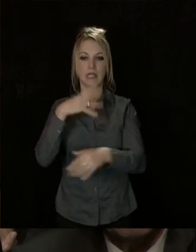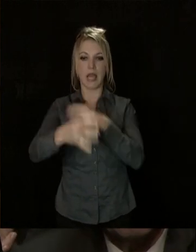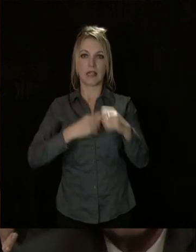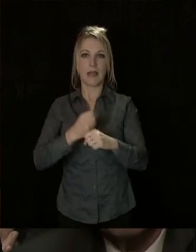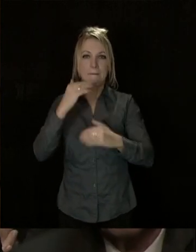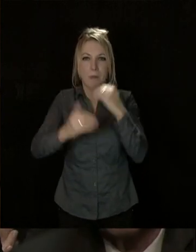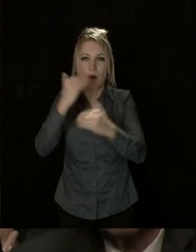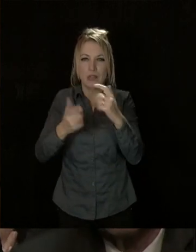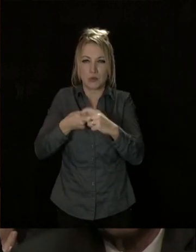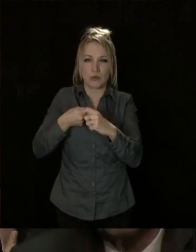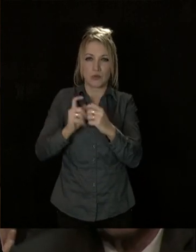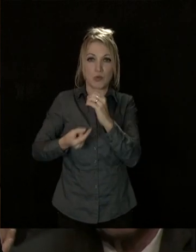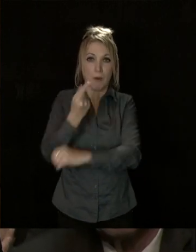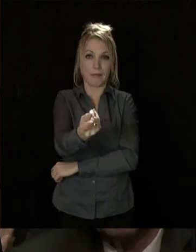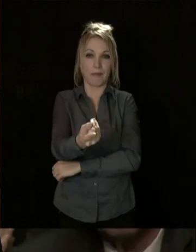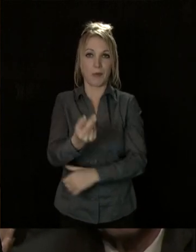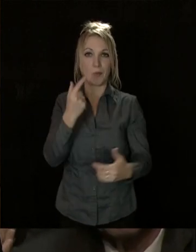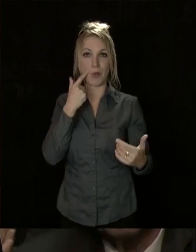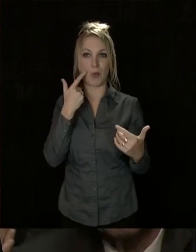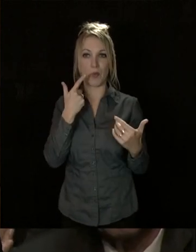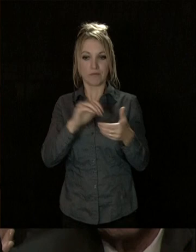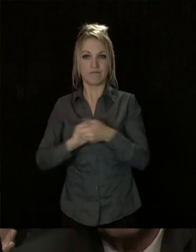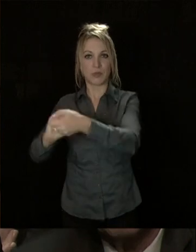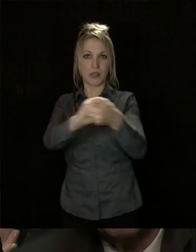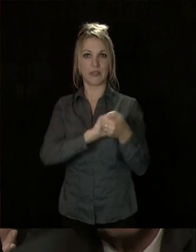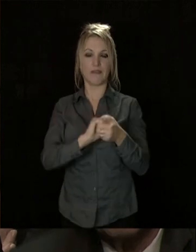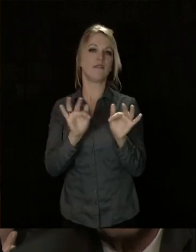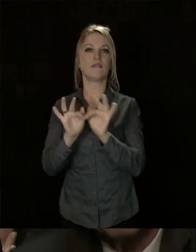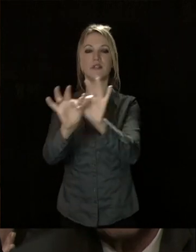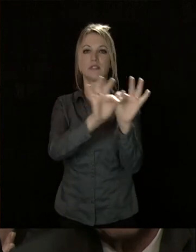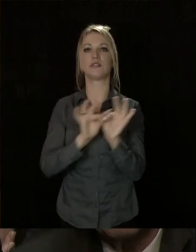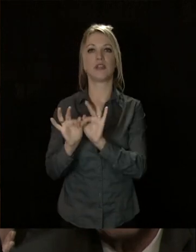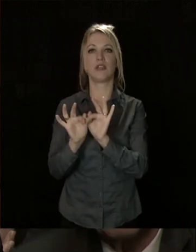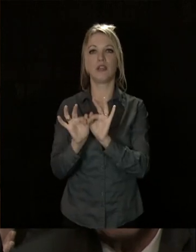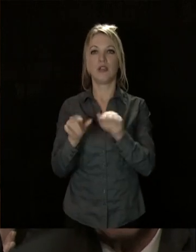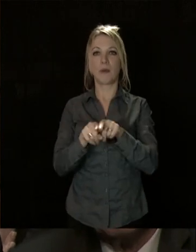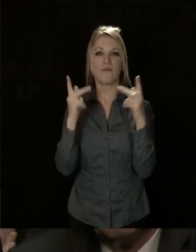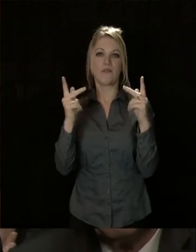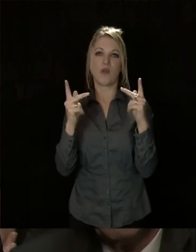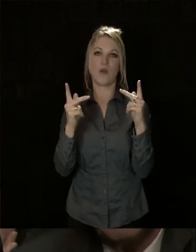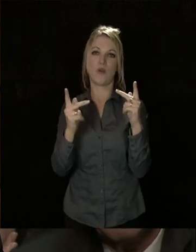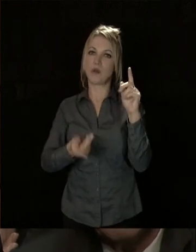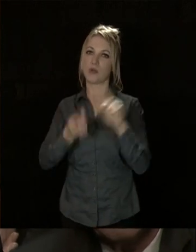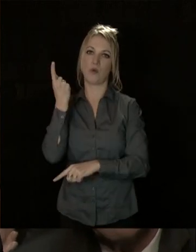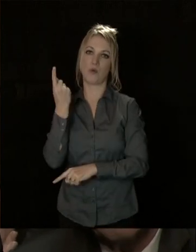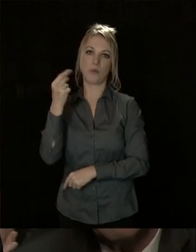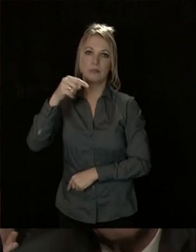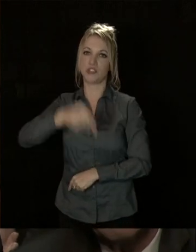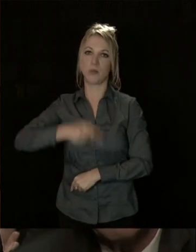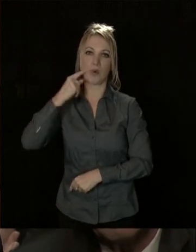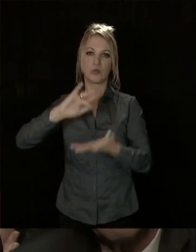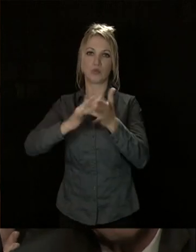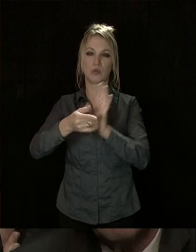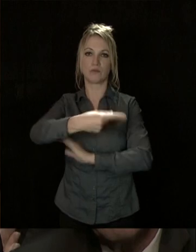progrès durable dans laquelle la solidarité et la fraternité sont des valeurs cardinales qui s'imposent à